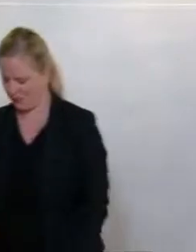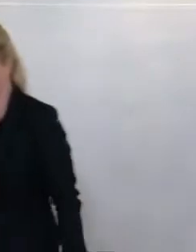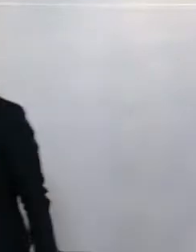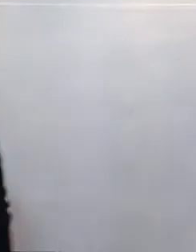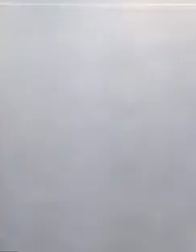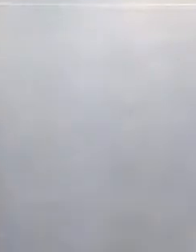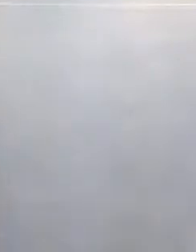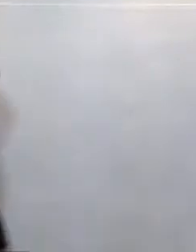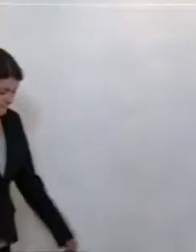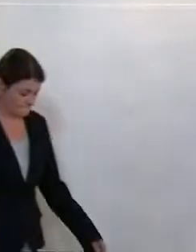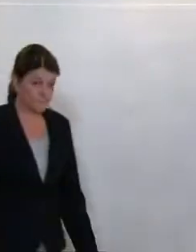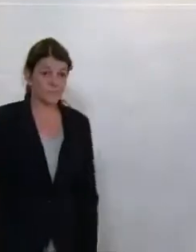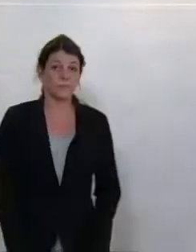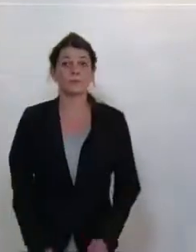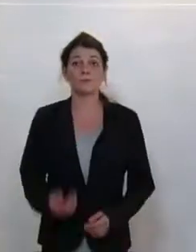Ausschuss, Andreas Hanger, ÖVP.